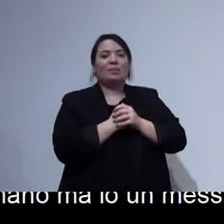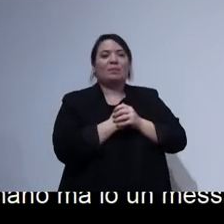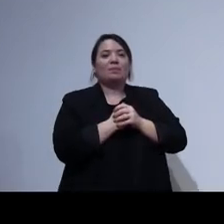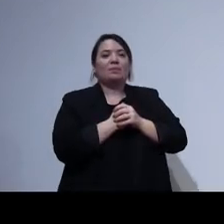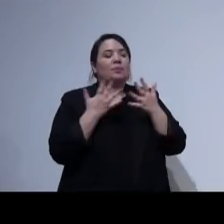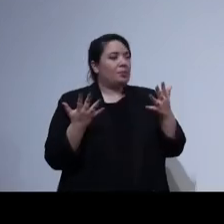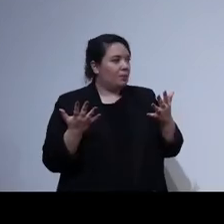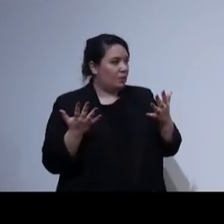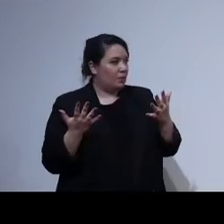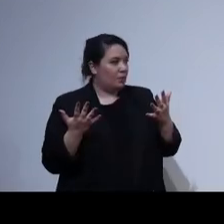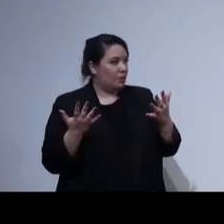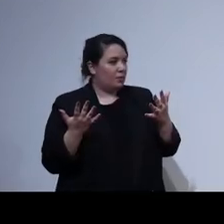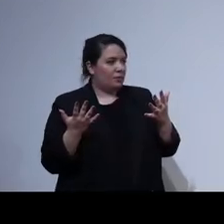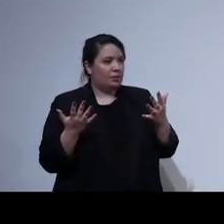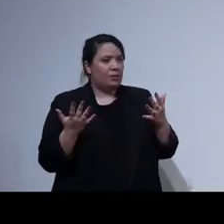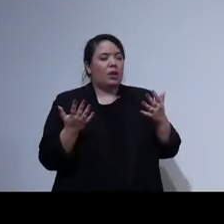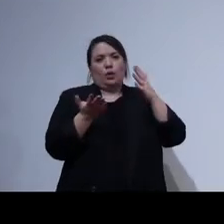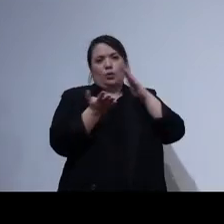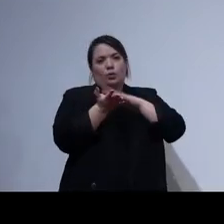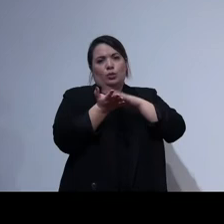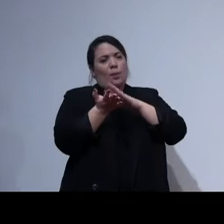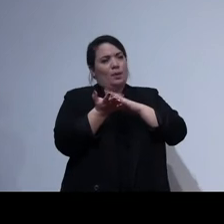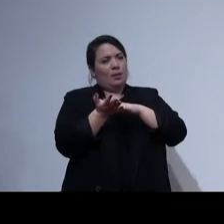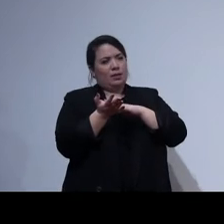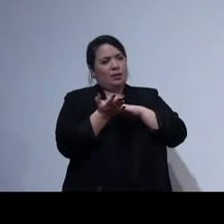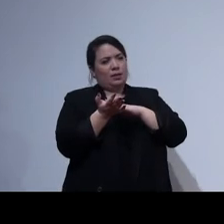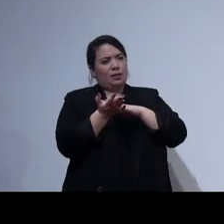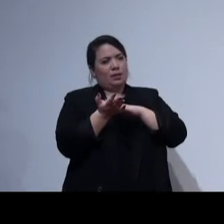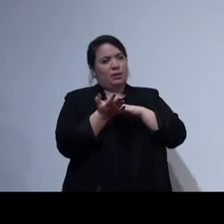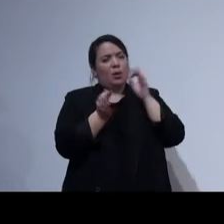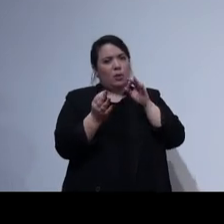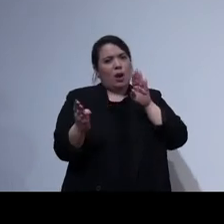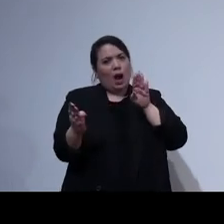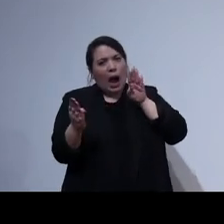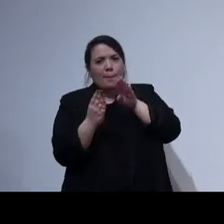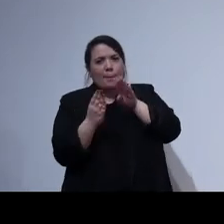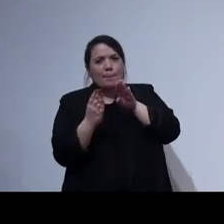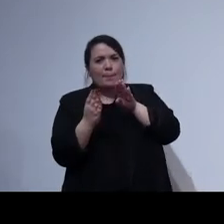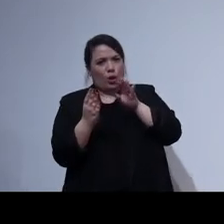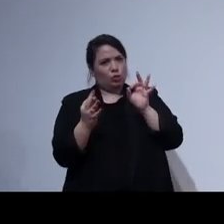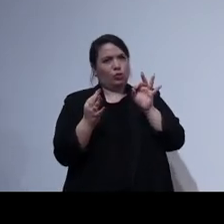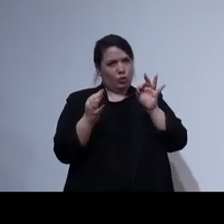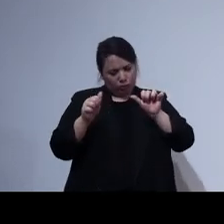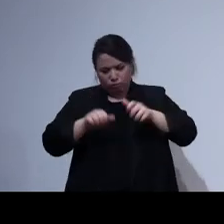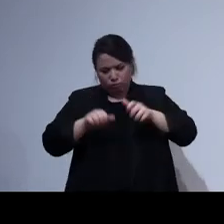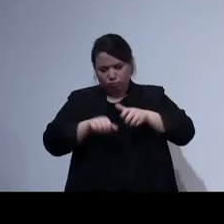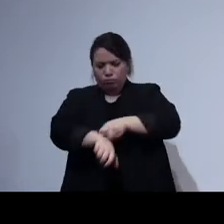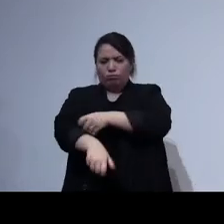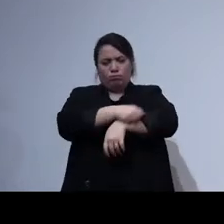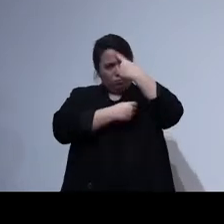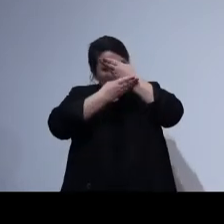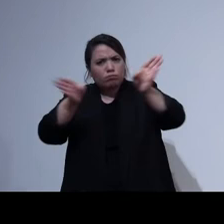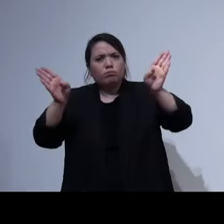intanto complimenti perché per l'approccio cioè non tanto per i risultati ma veramente per l'approccio per l'apertura